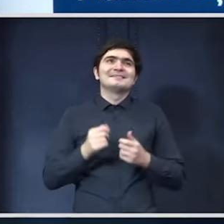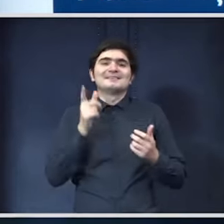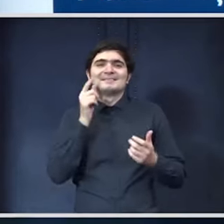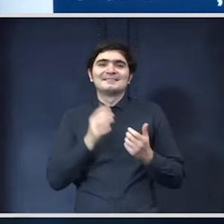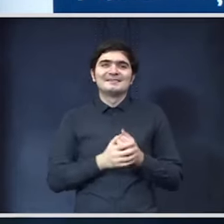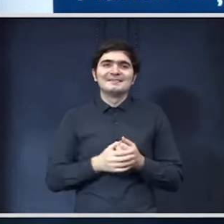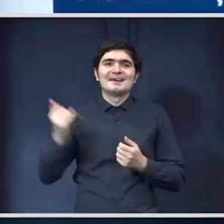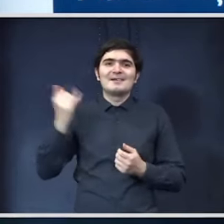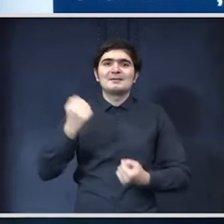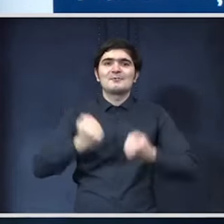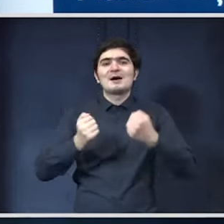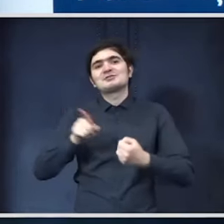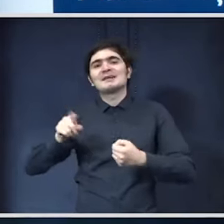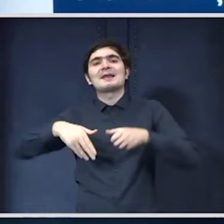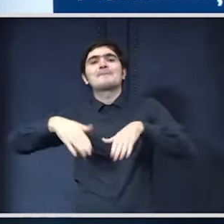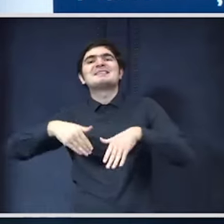cu mașina de la minister